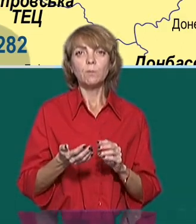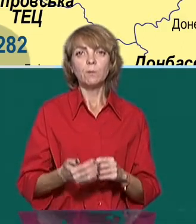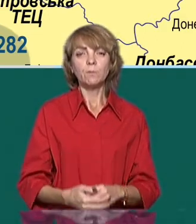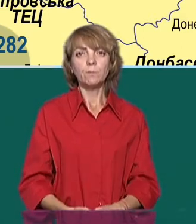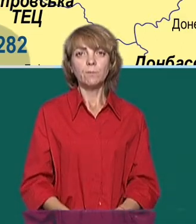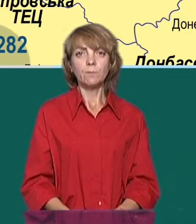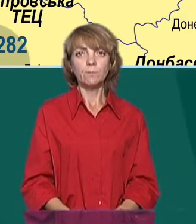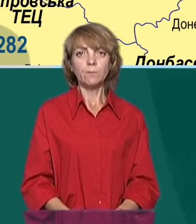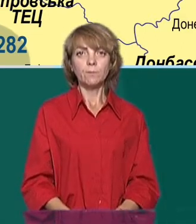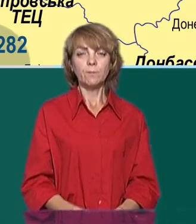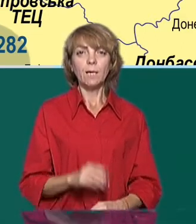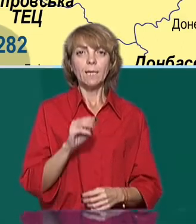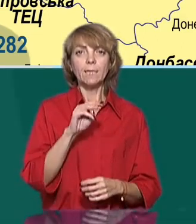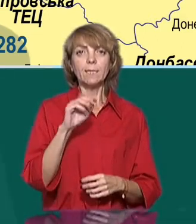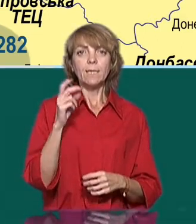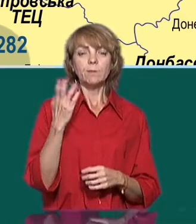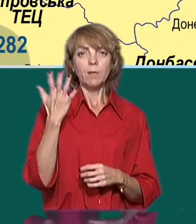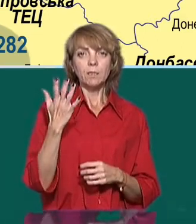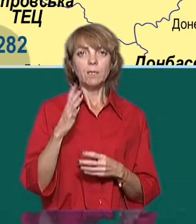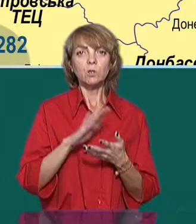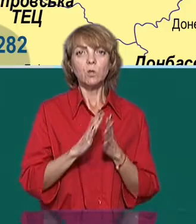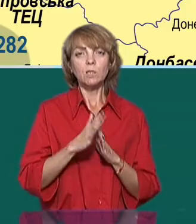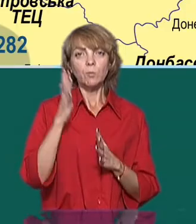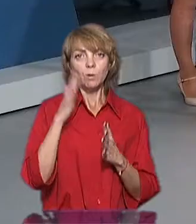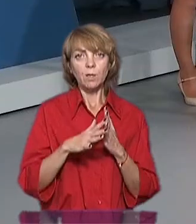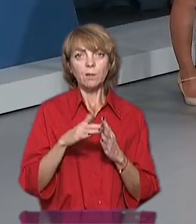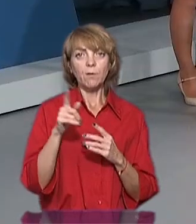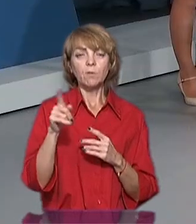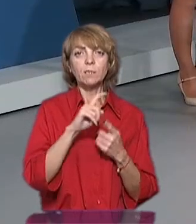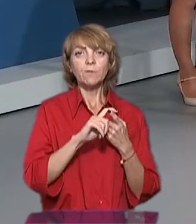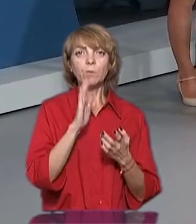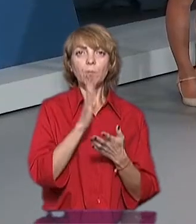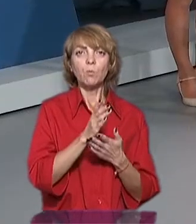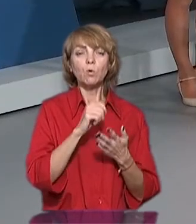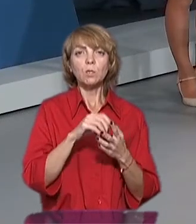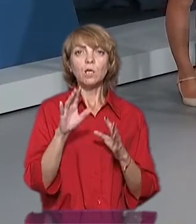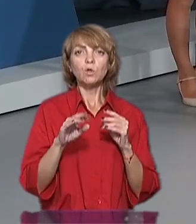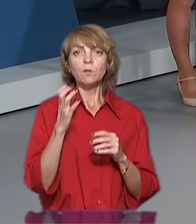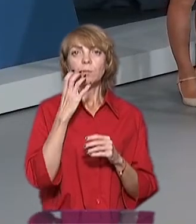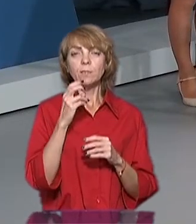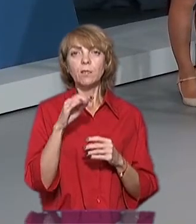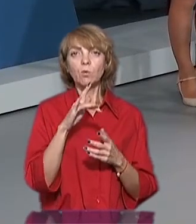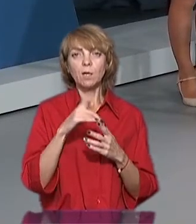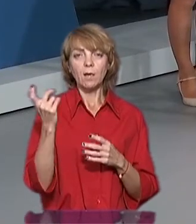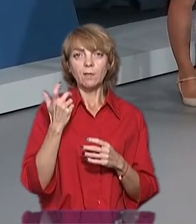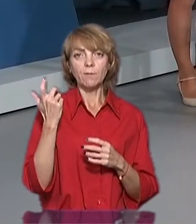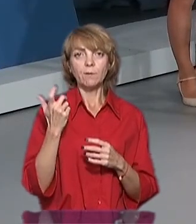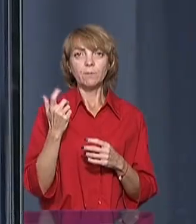по ТЕЦ-5 ситуація більш-менш зрозуміна, не напряму завісять від розчотів теплових сетей города Харкова. Це